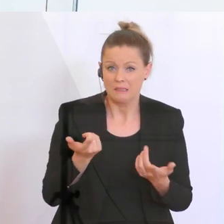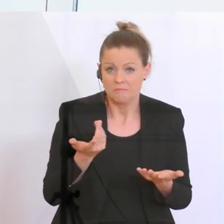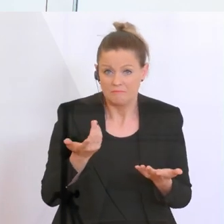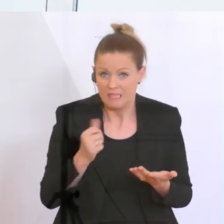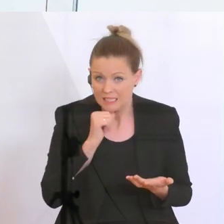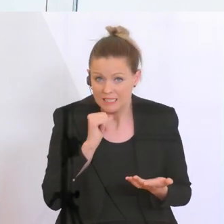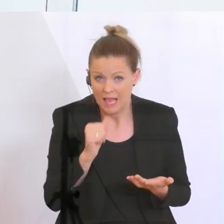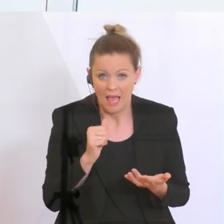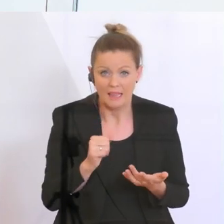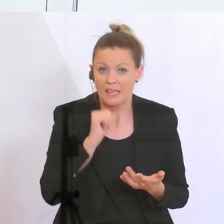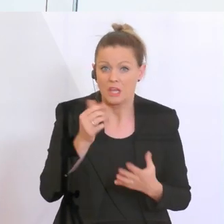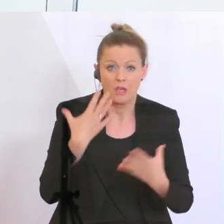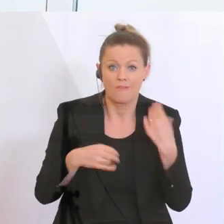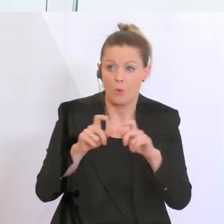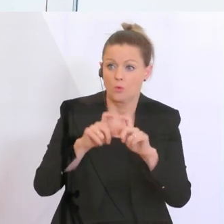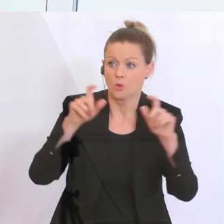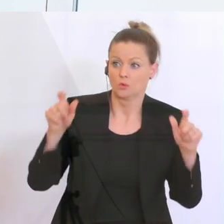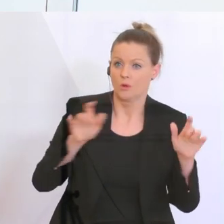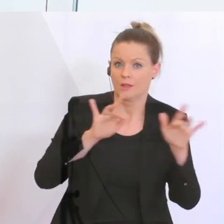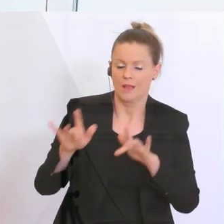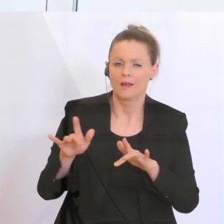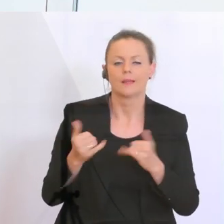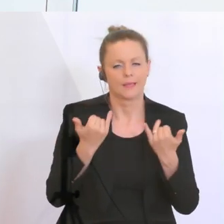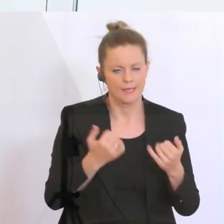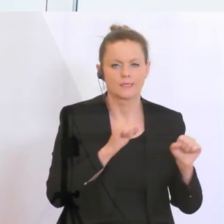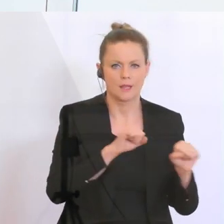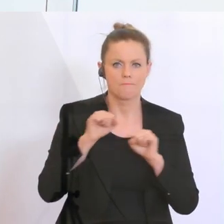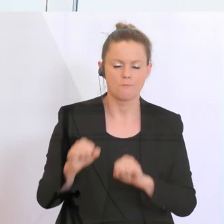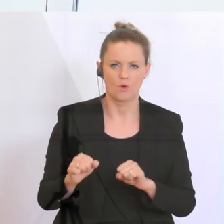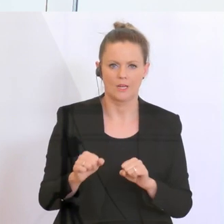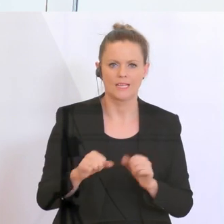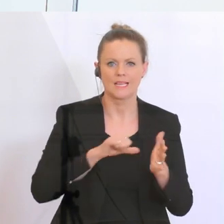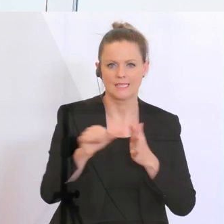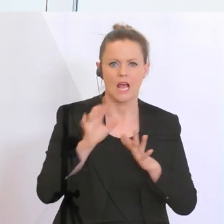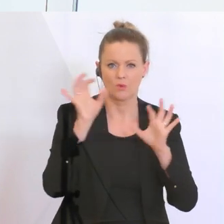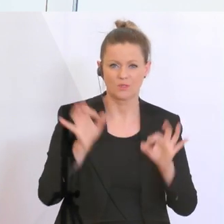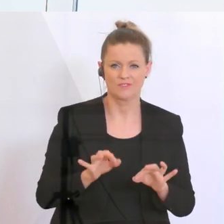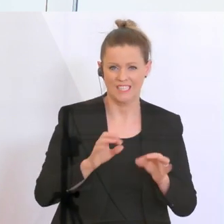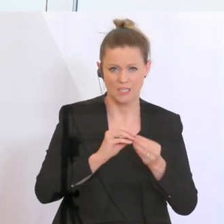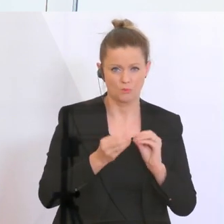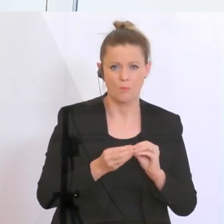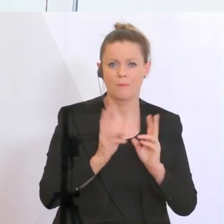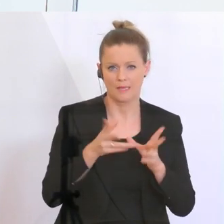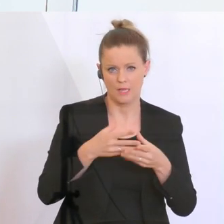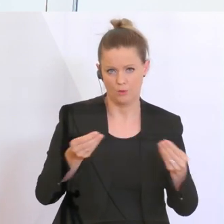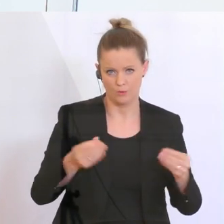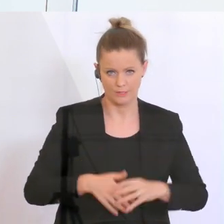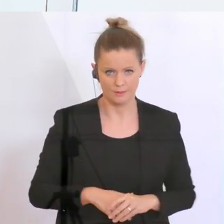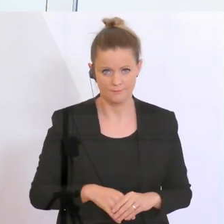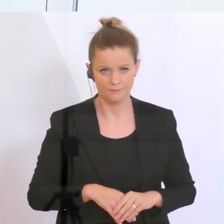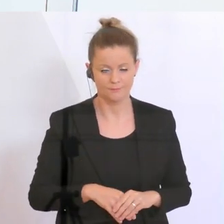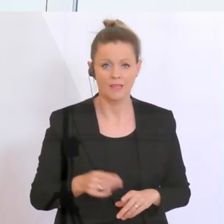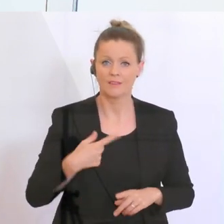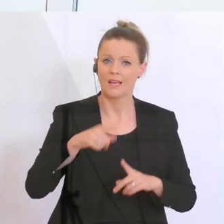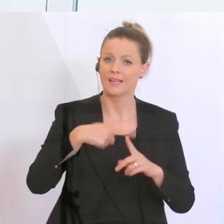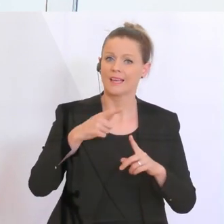waren, eigentlich Schulden zu haben. Und jetzt Möglichkeiten haben, ihre Liquiditätsprobleme zu lösen. Wir haben ein